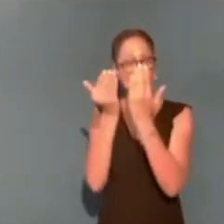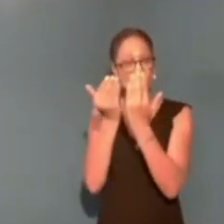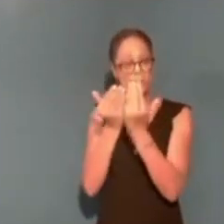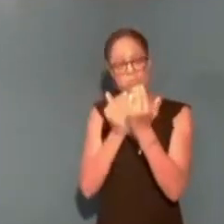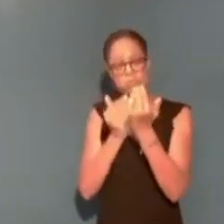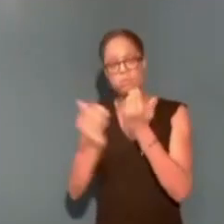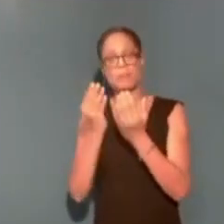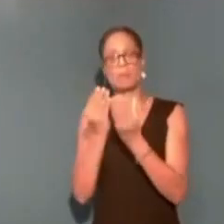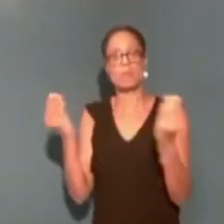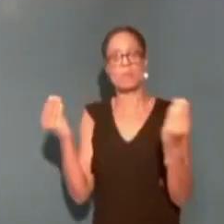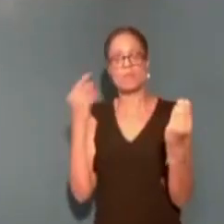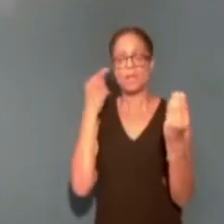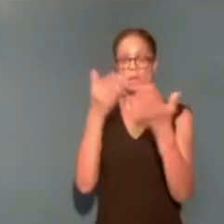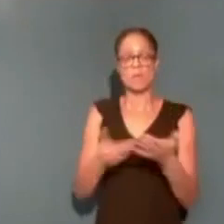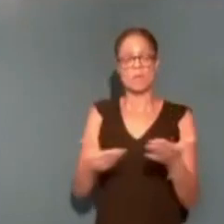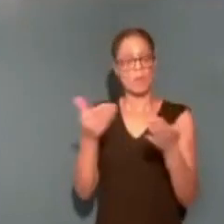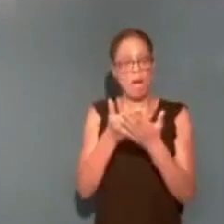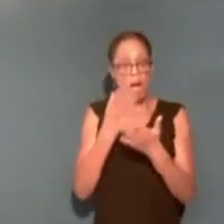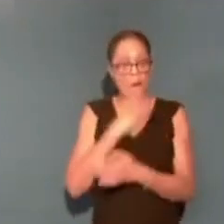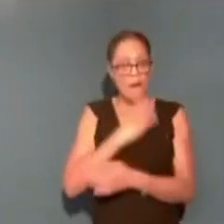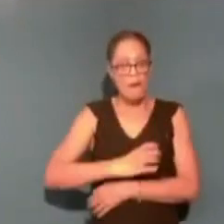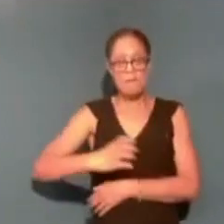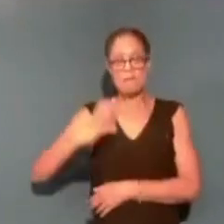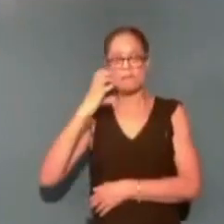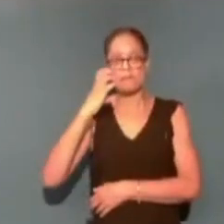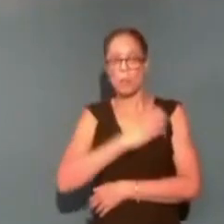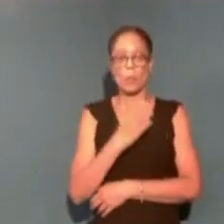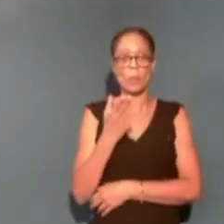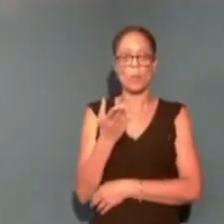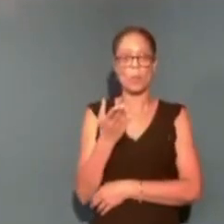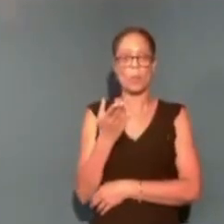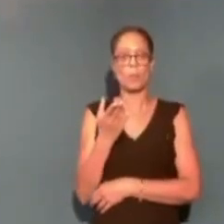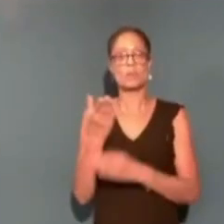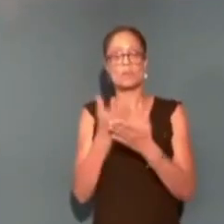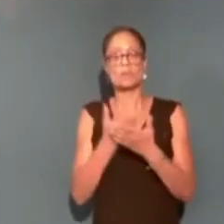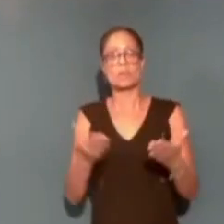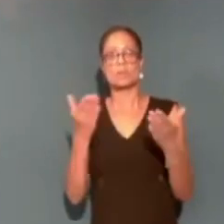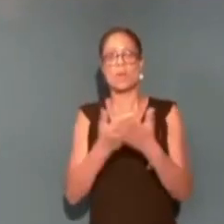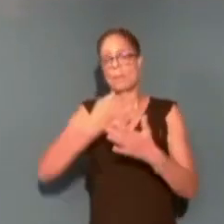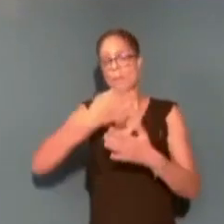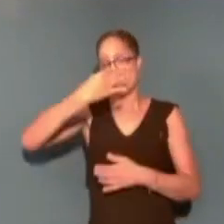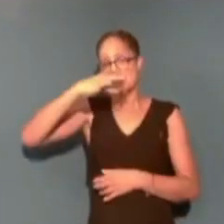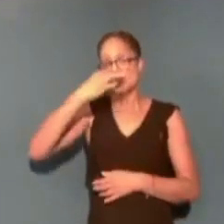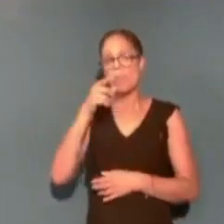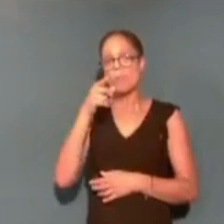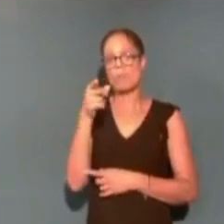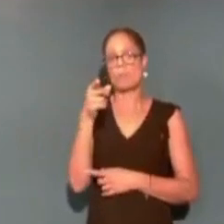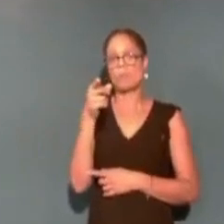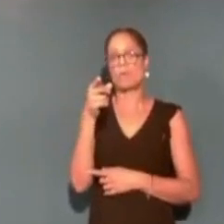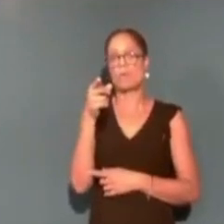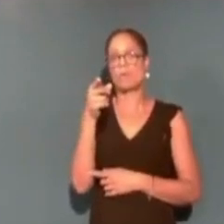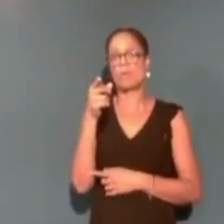désastreux et catastrophique de la pollution due